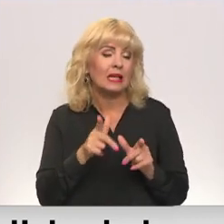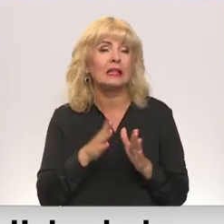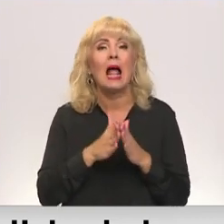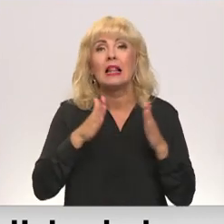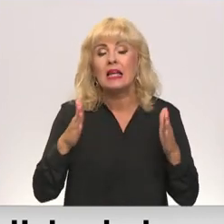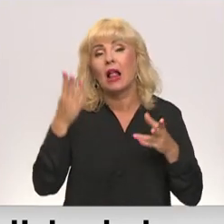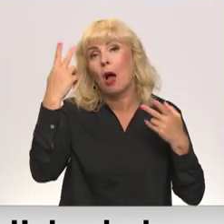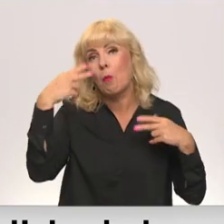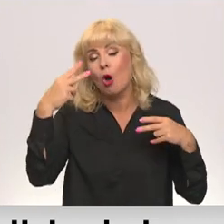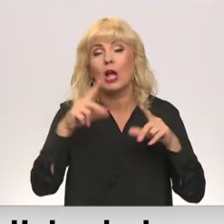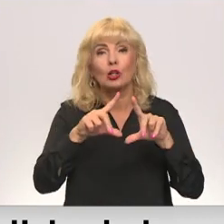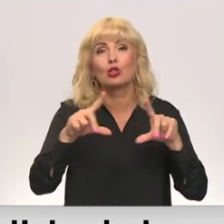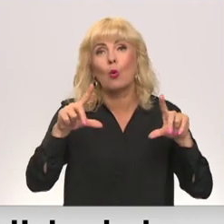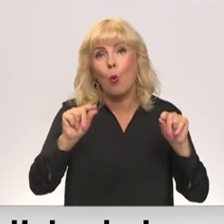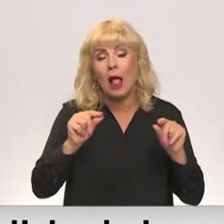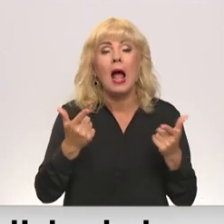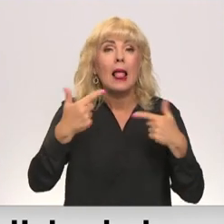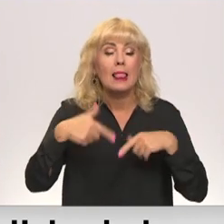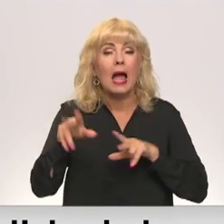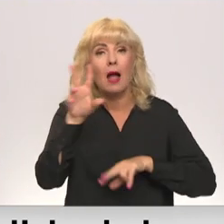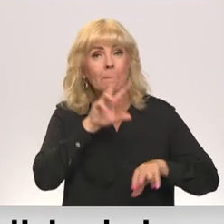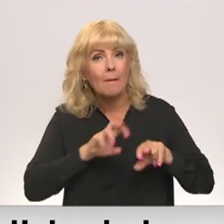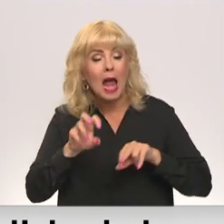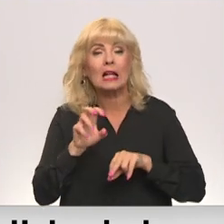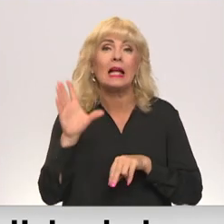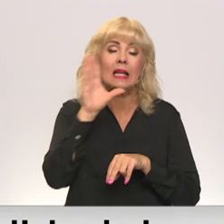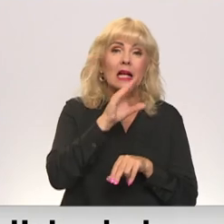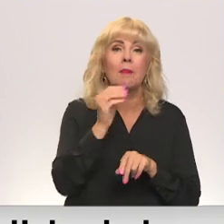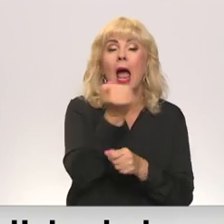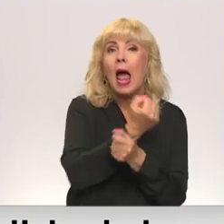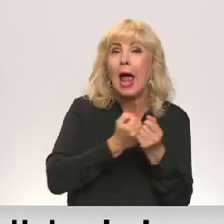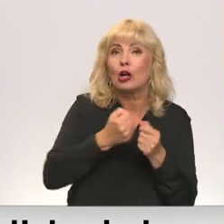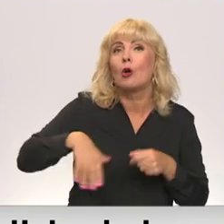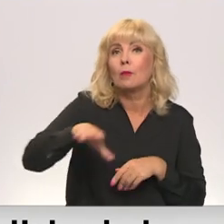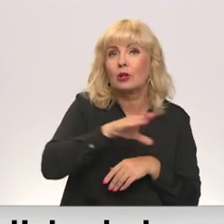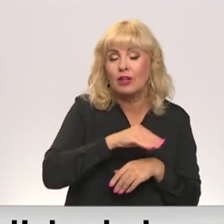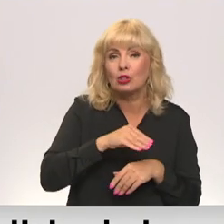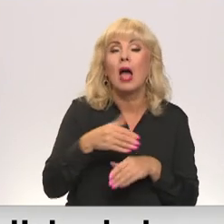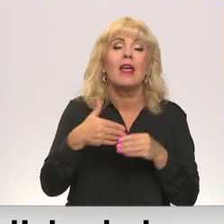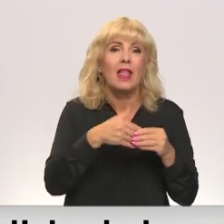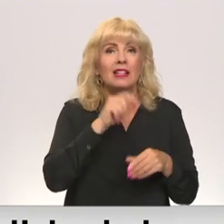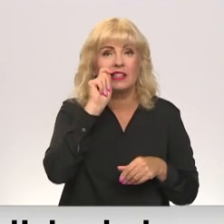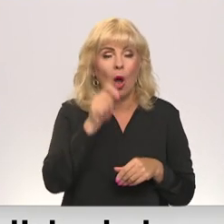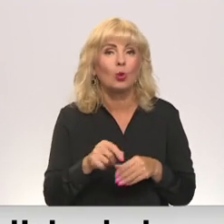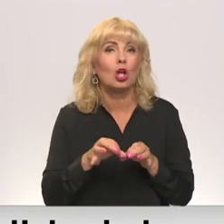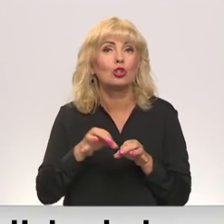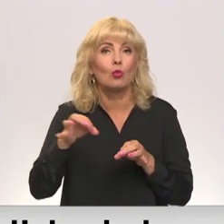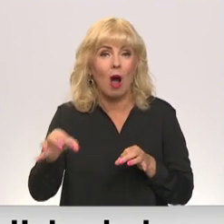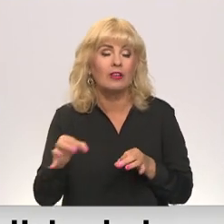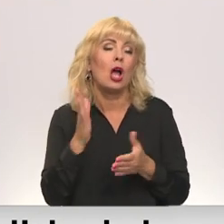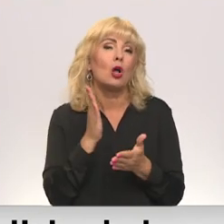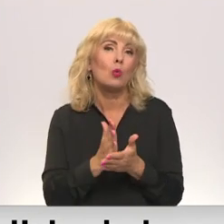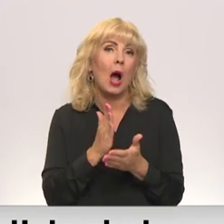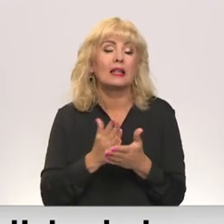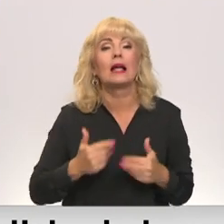lielā, bet modernā skola laikā, kad tiek meklēt iespēja ekonomēt uz visu, nes iz zaudējumus novedam. Noteikti ir